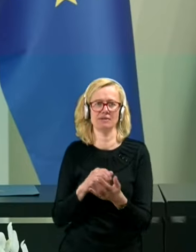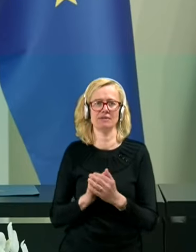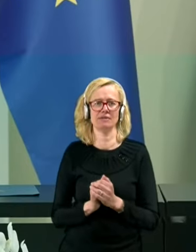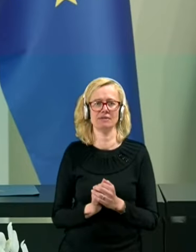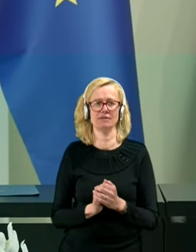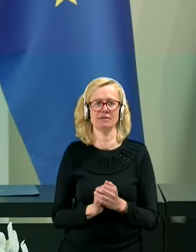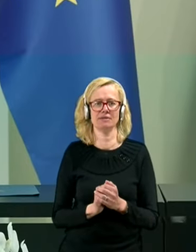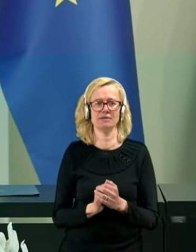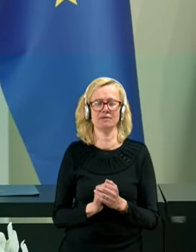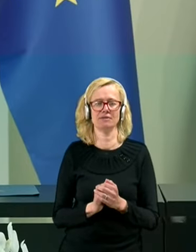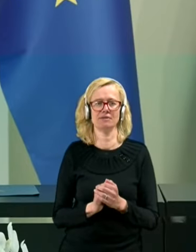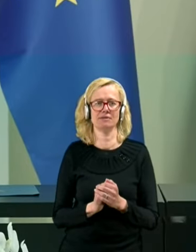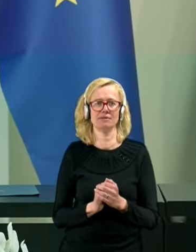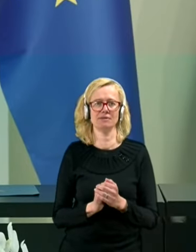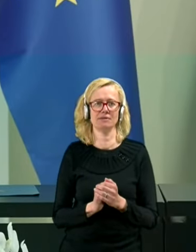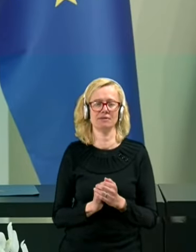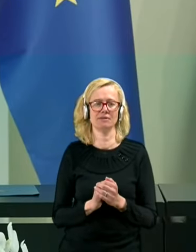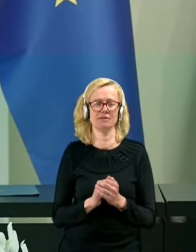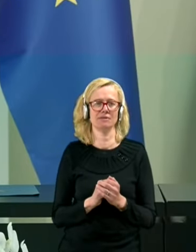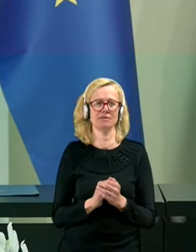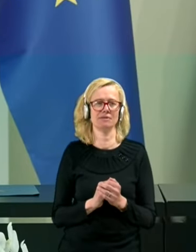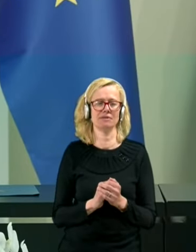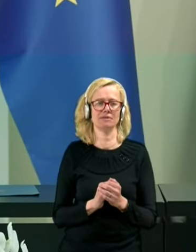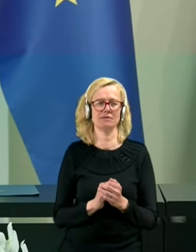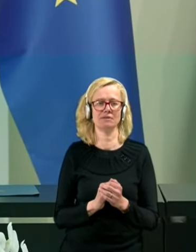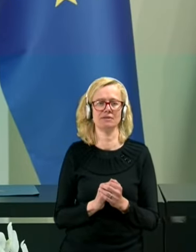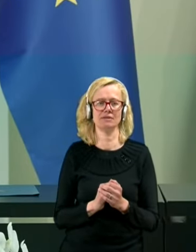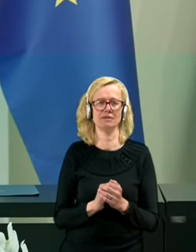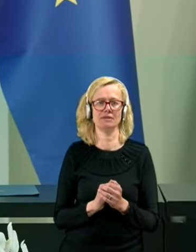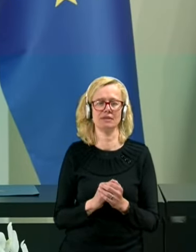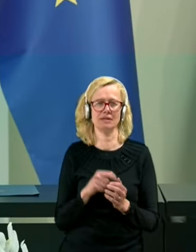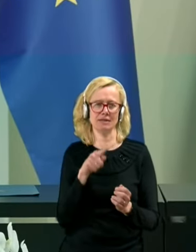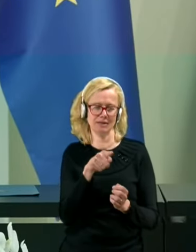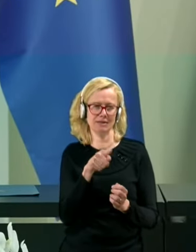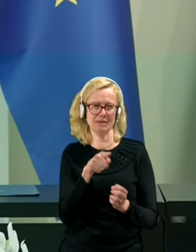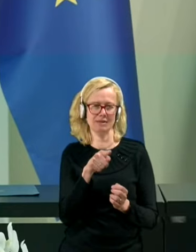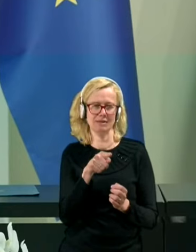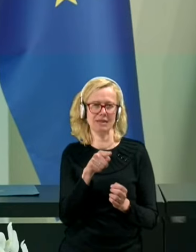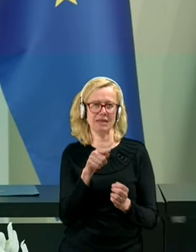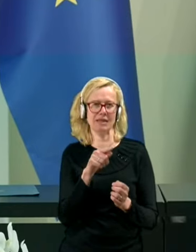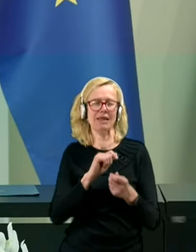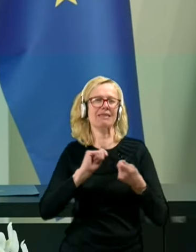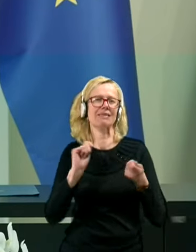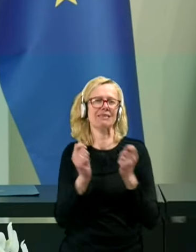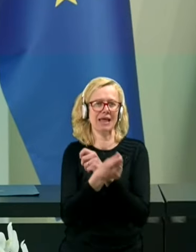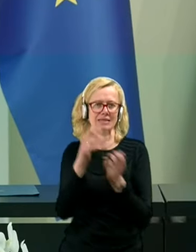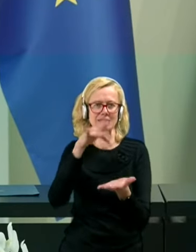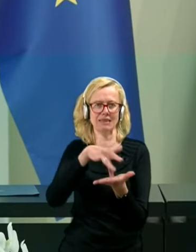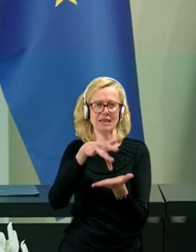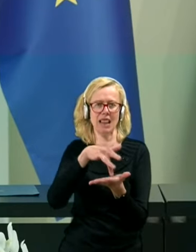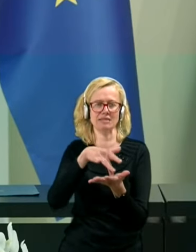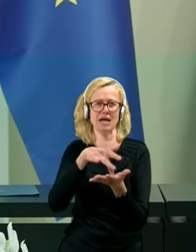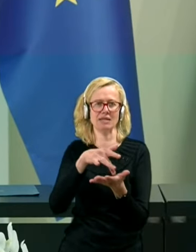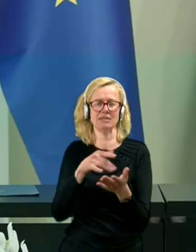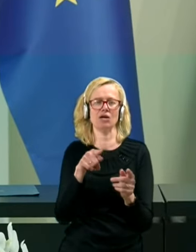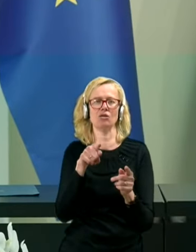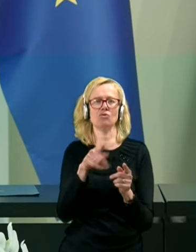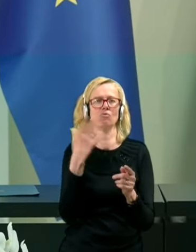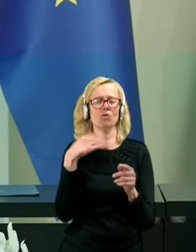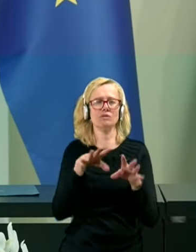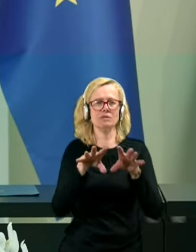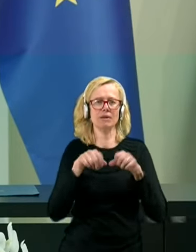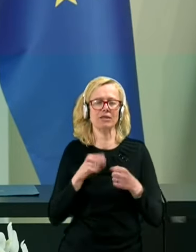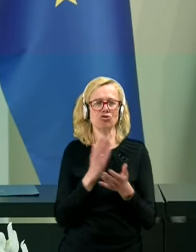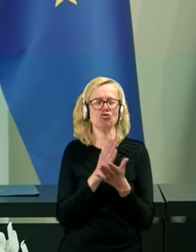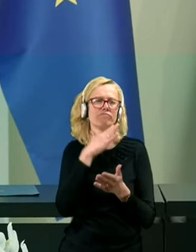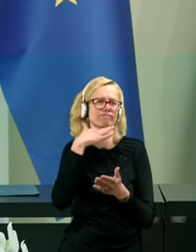Z tega vidika, z vidika decentralizacije je bilo sprejeti vrsta ukrepov in zakonov